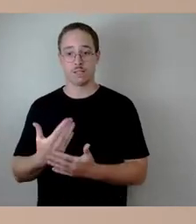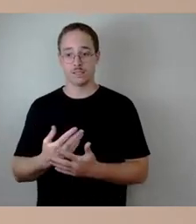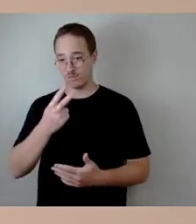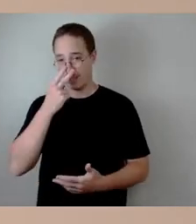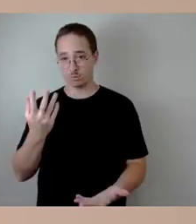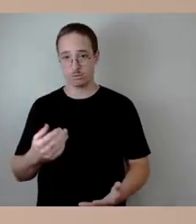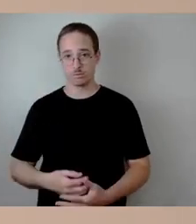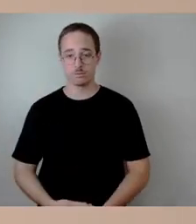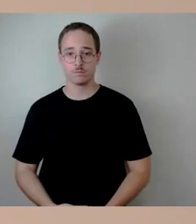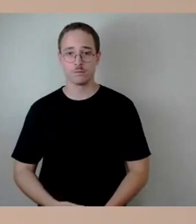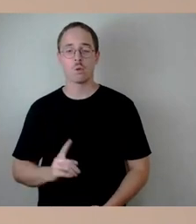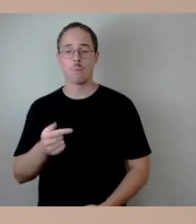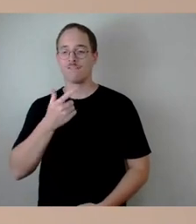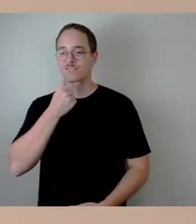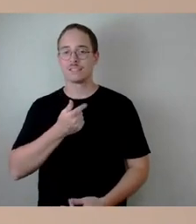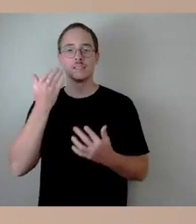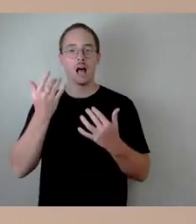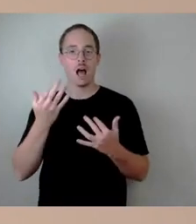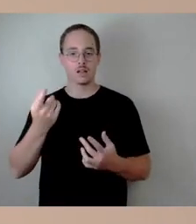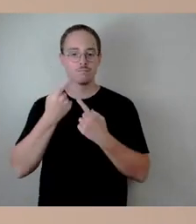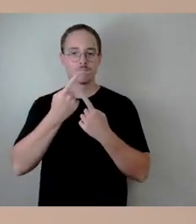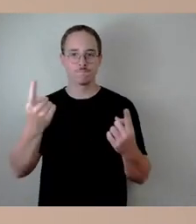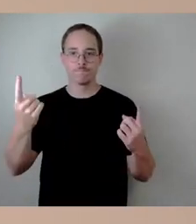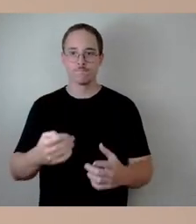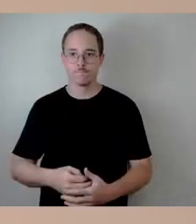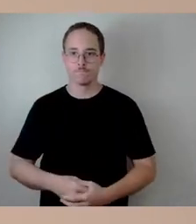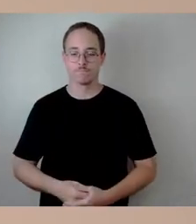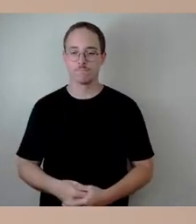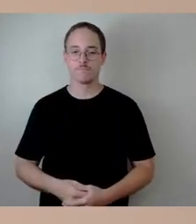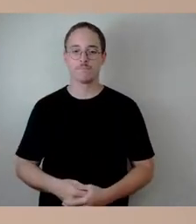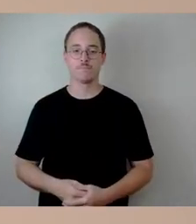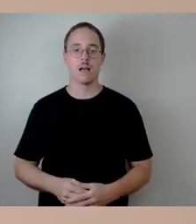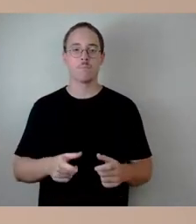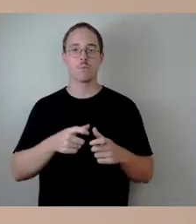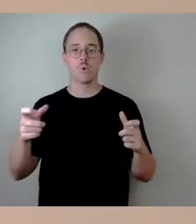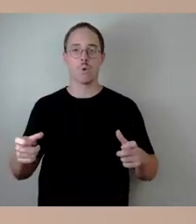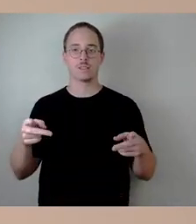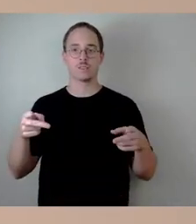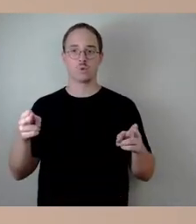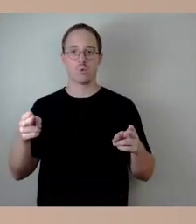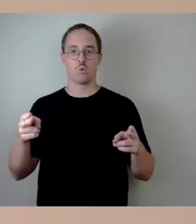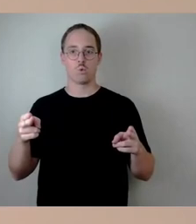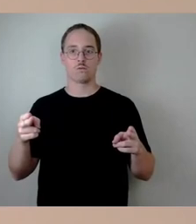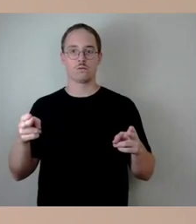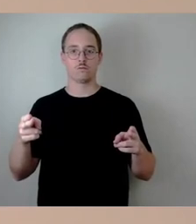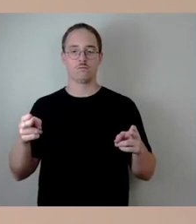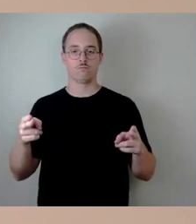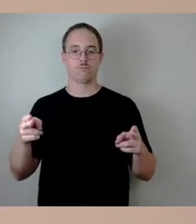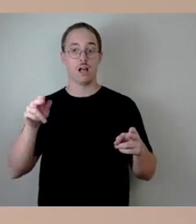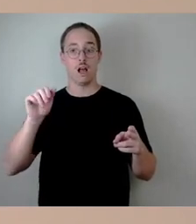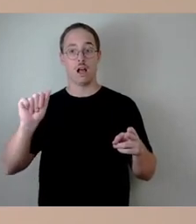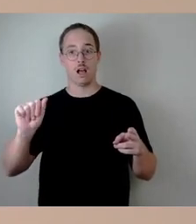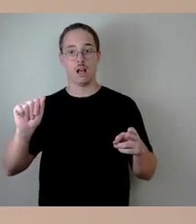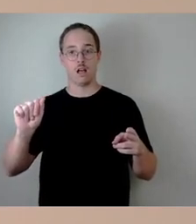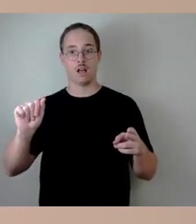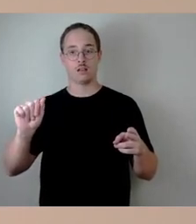da die Zahlen nochmal nennen, beim Brückenzug A haben wir Kosten